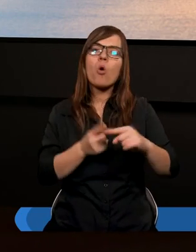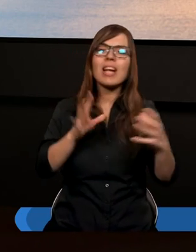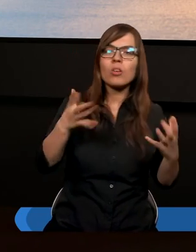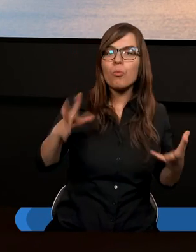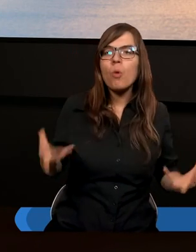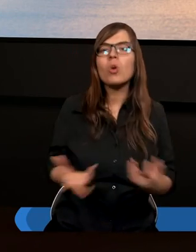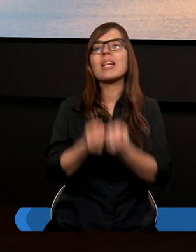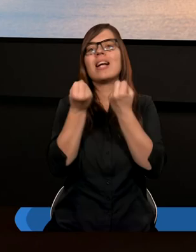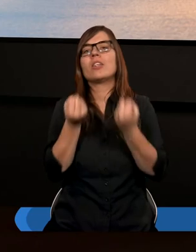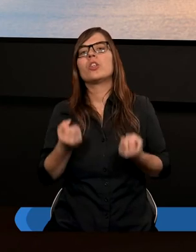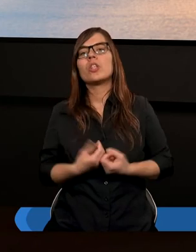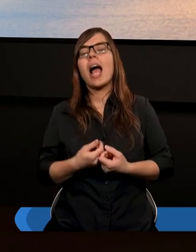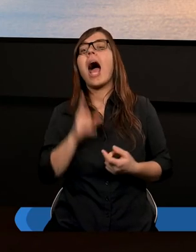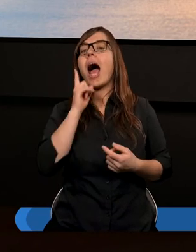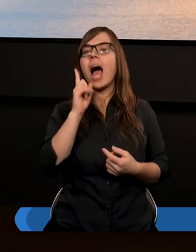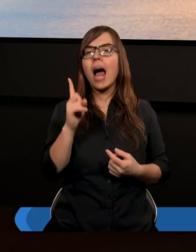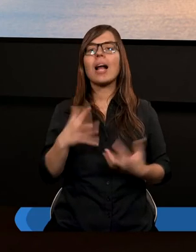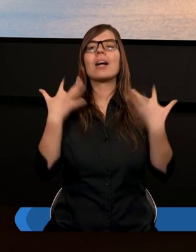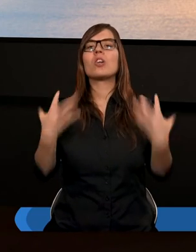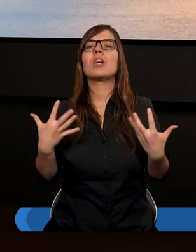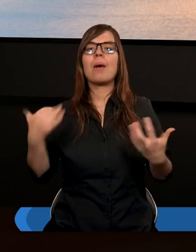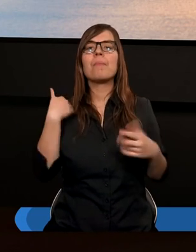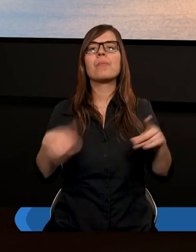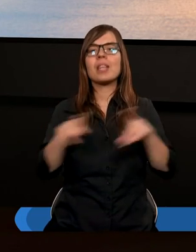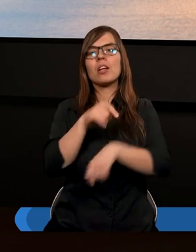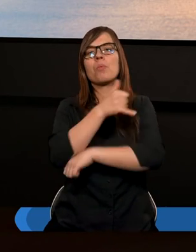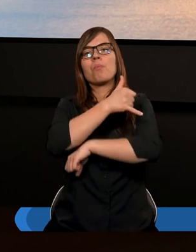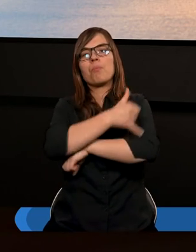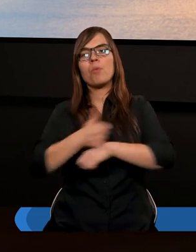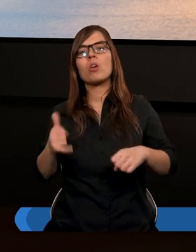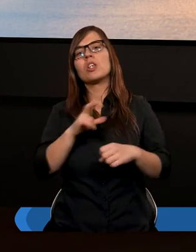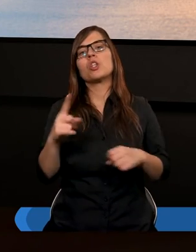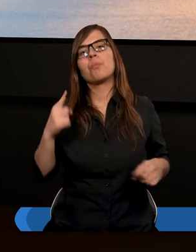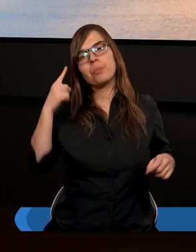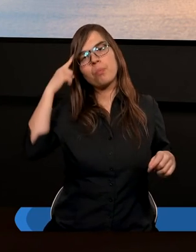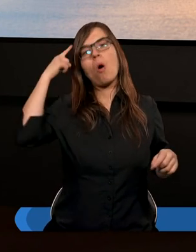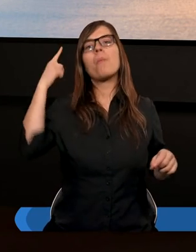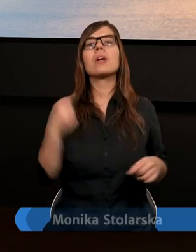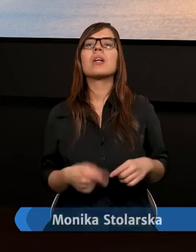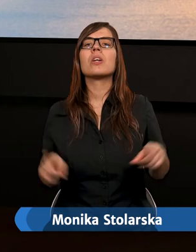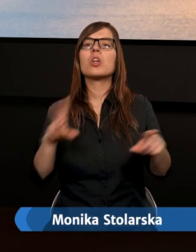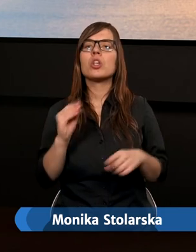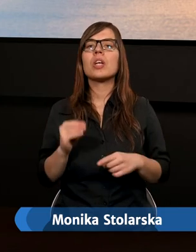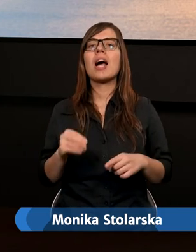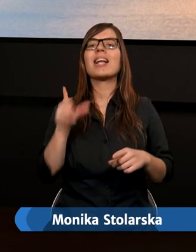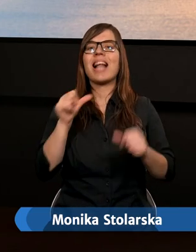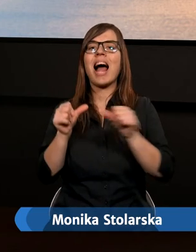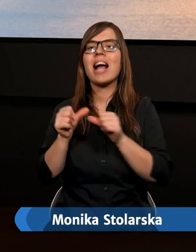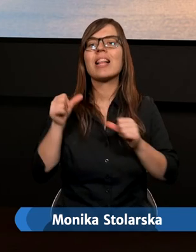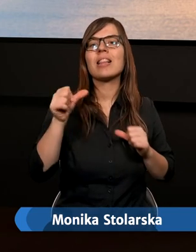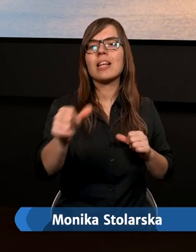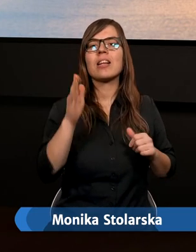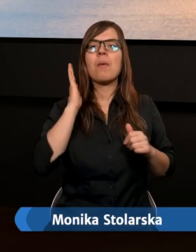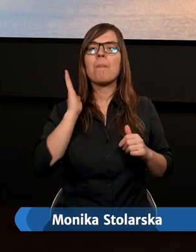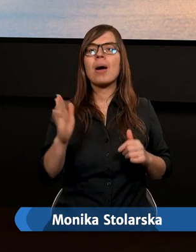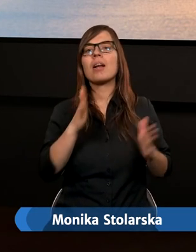podjęliście ale chcę też i podkreślić czy przypomnieć że za tydzień